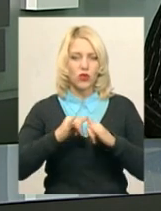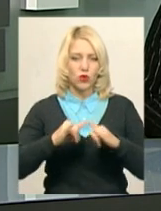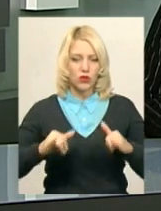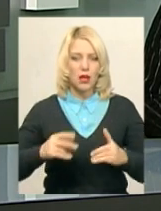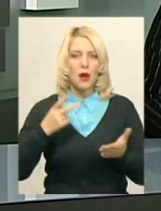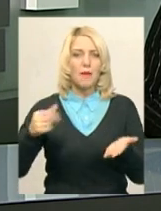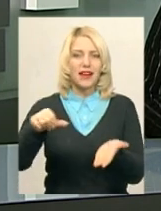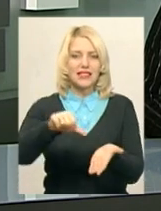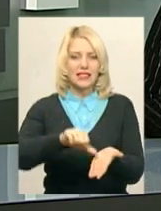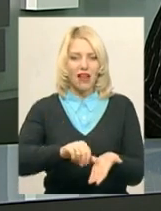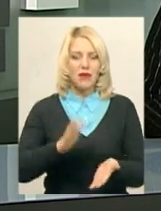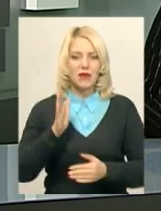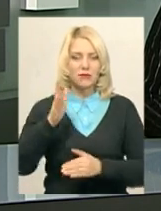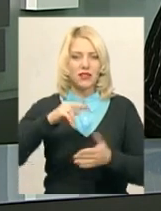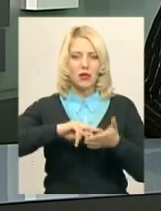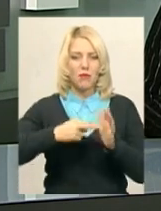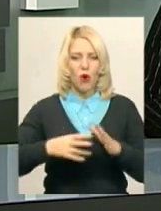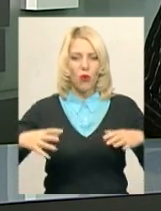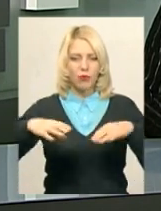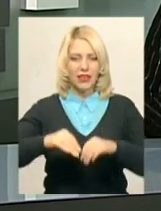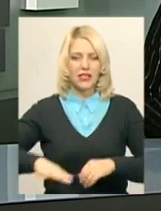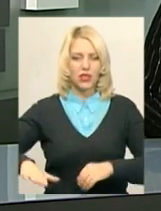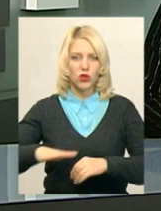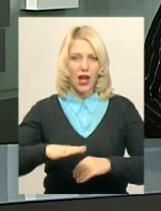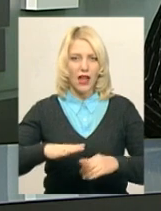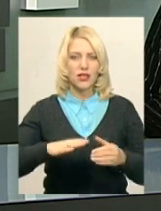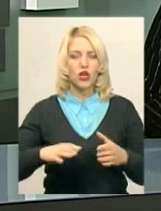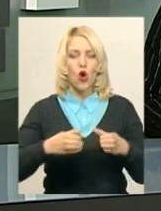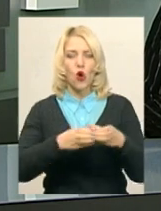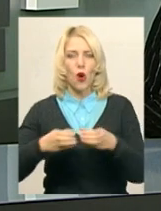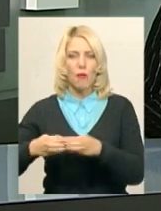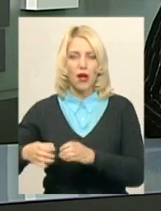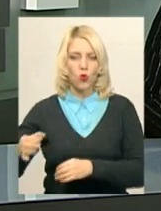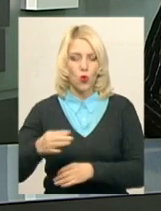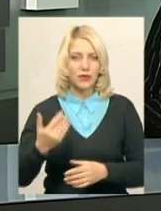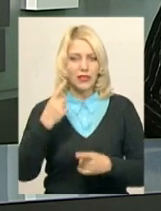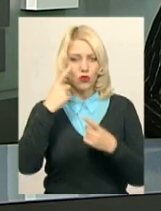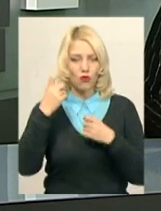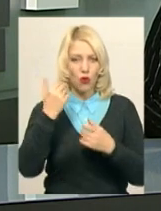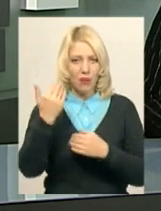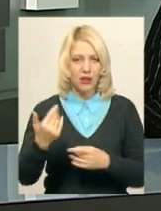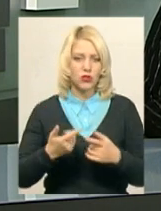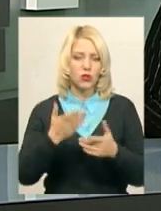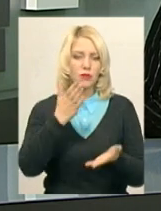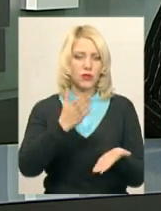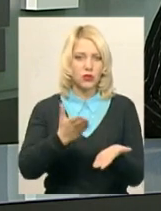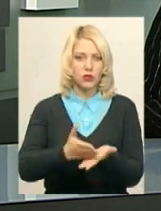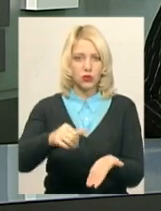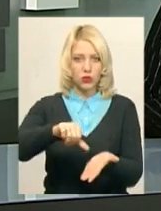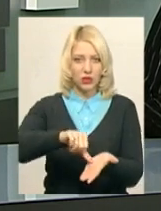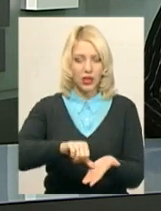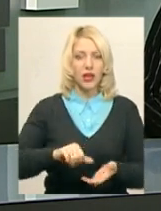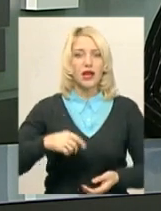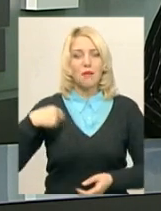перспективний план розвитку об'єднаних територіальних громад області. За інформацією Інни Михайлової, на зустрічі присутній президент України Петро